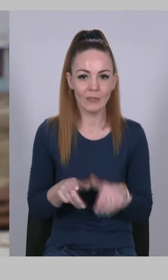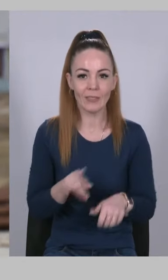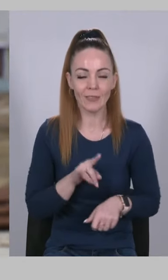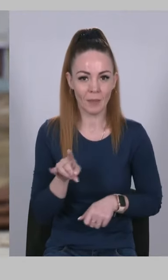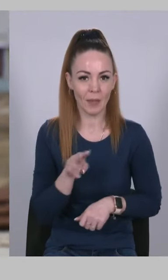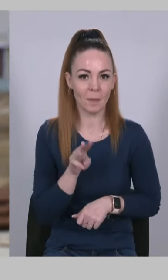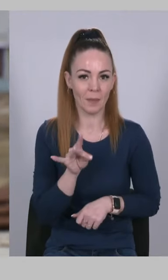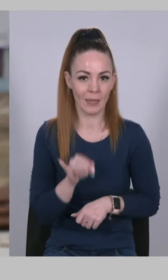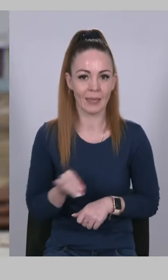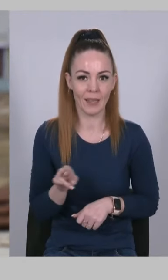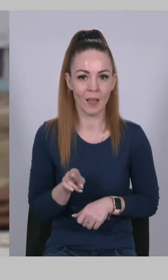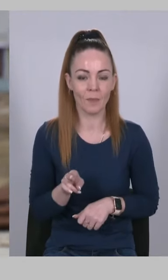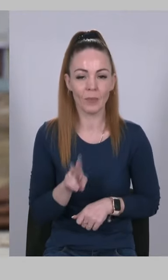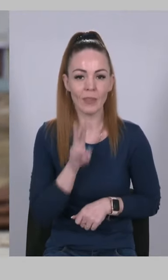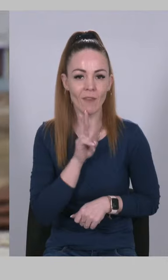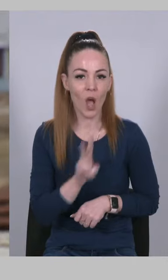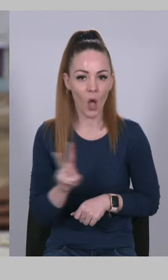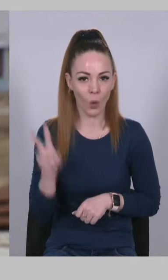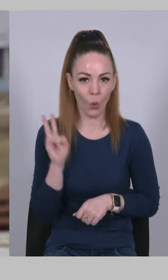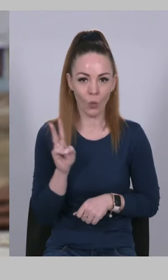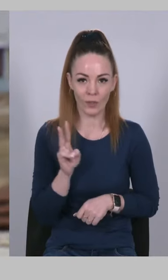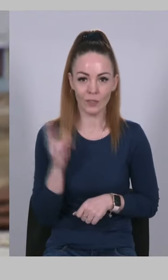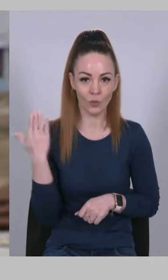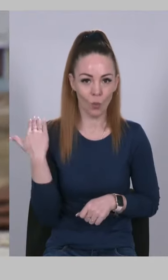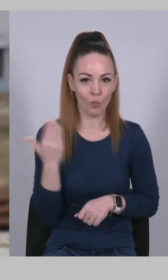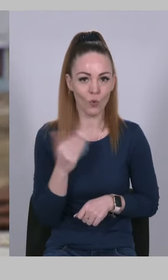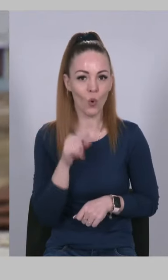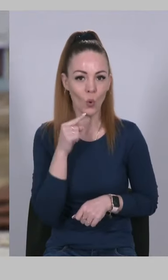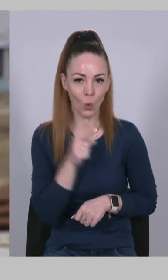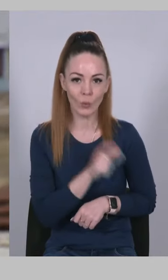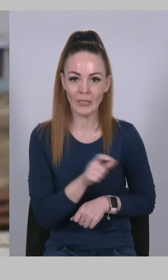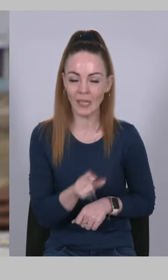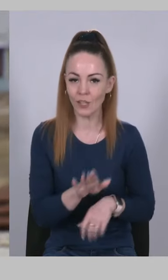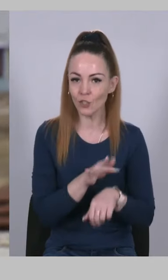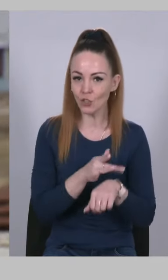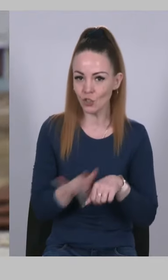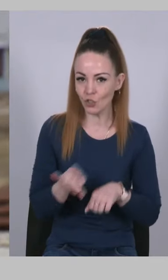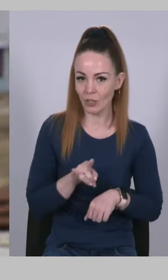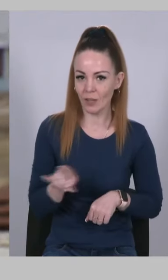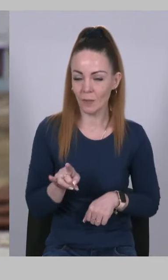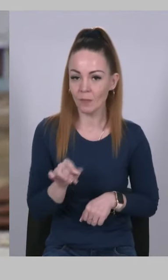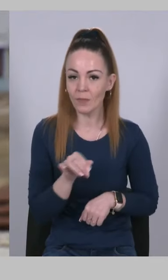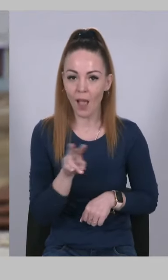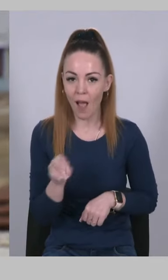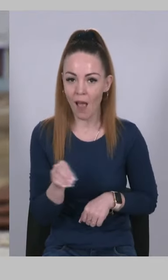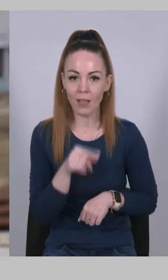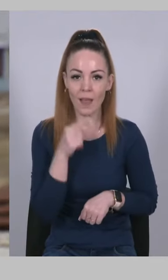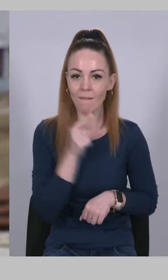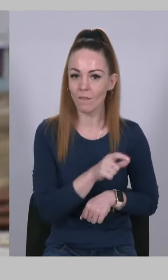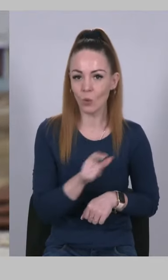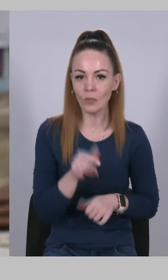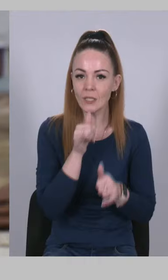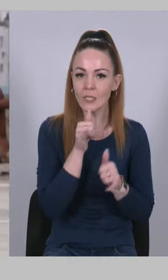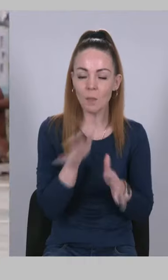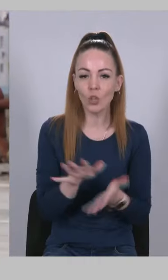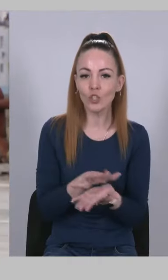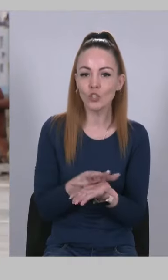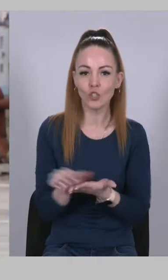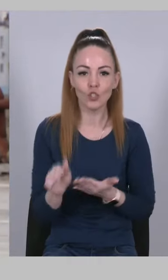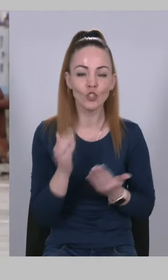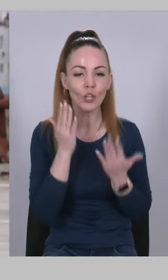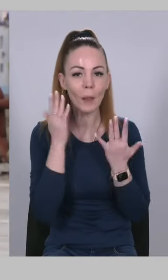Два роки тому росіяни знищили цей літак, але вони не змогли знищити мрію.